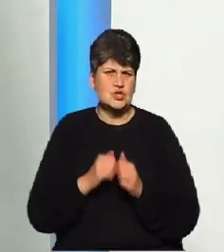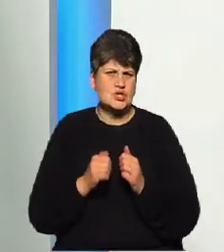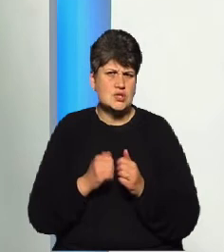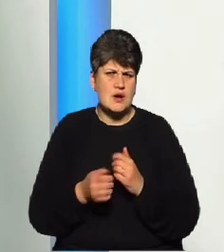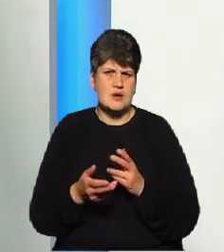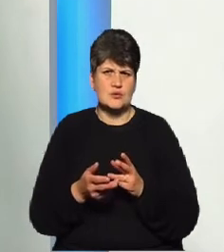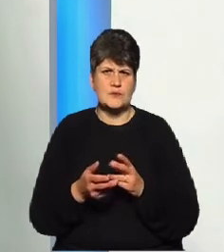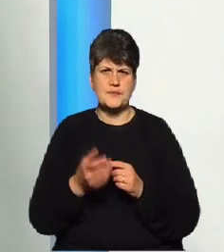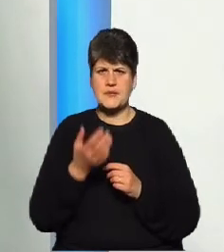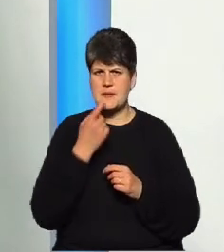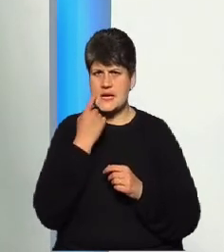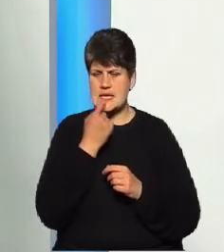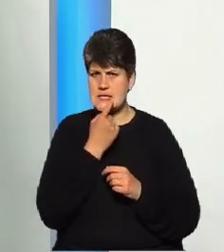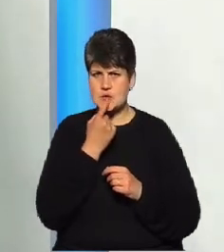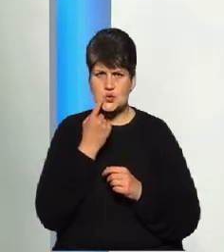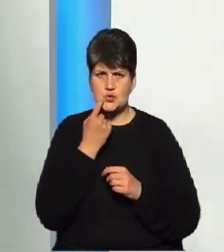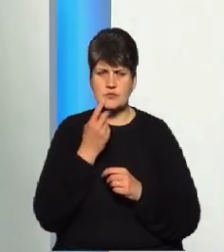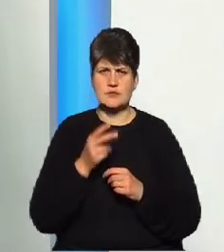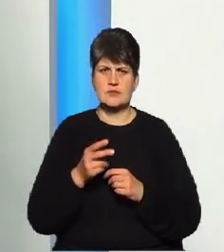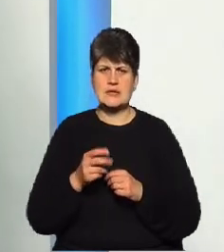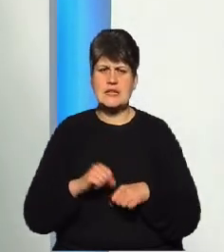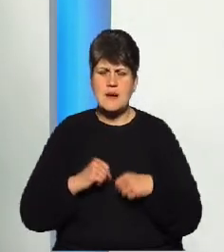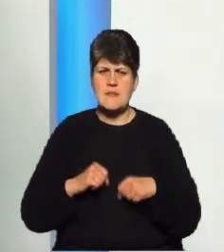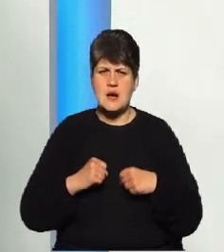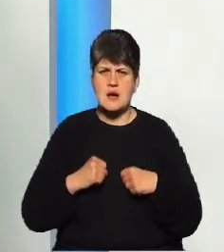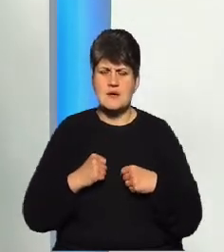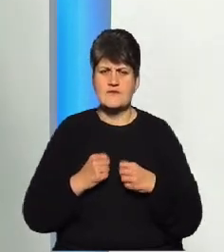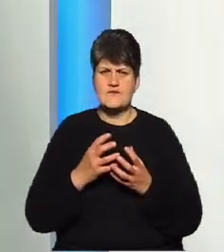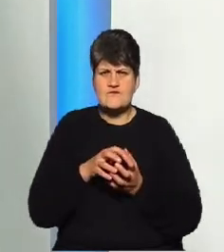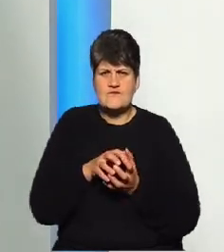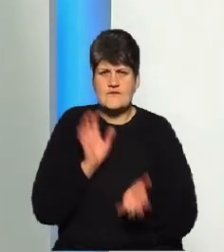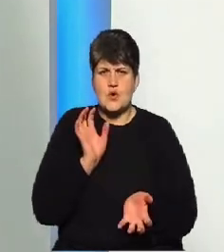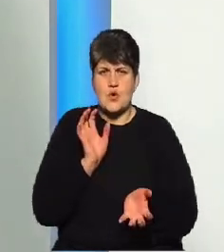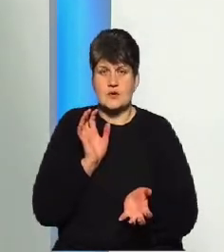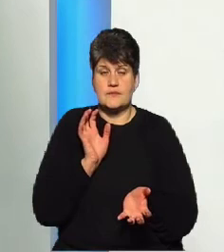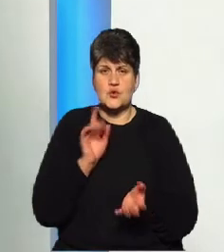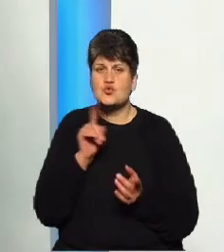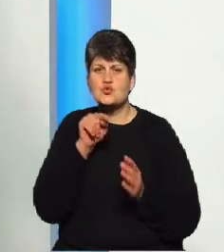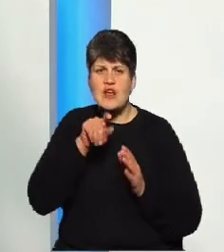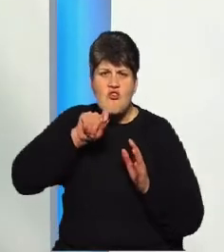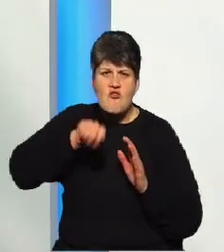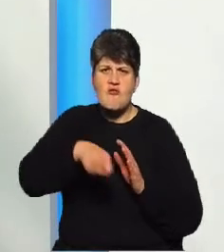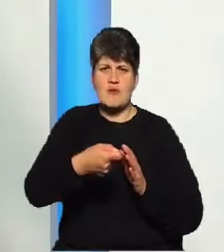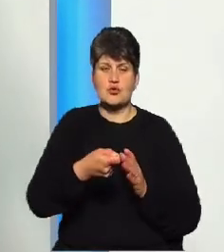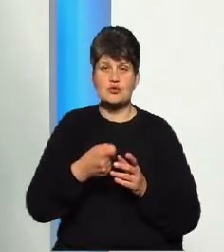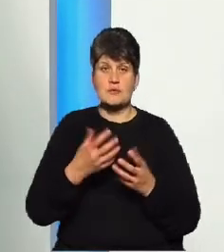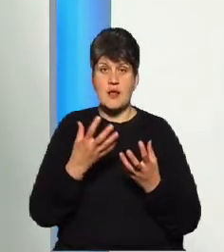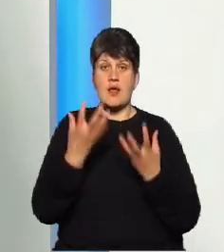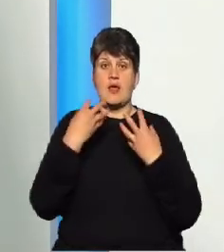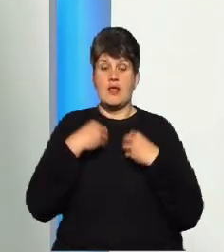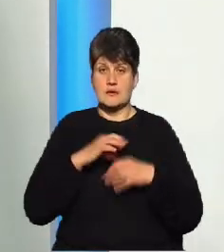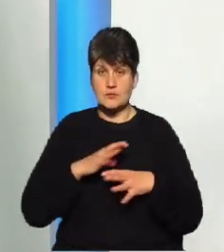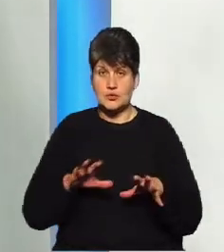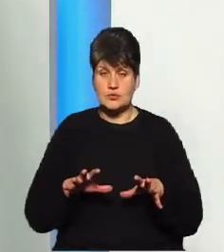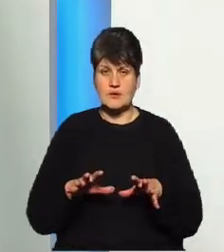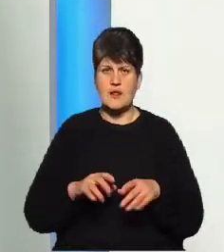намагаються відкрити рота, щось туди впихнути, щоб він не задихався і так далі. Ламають зуби,